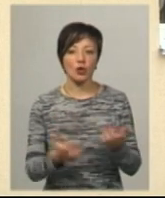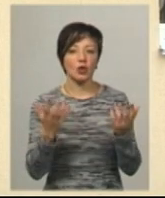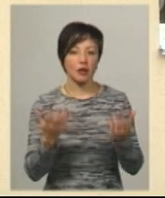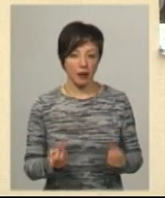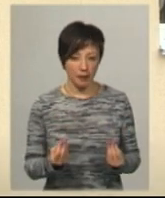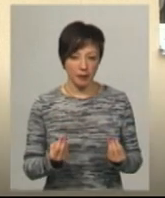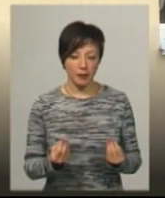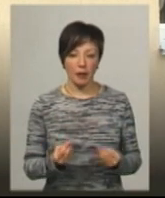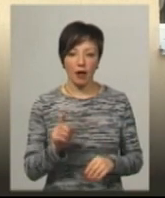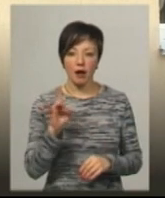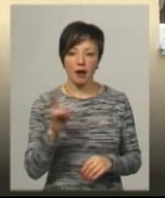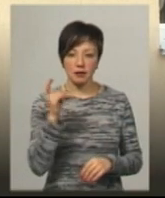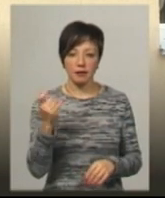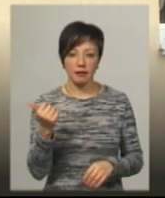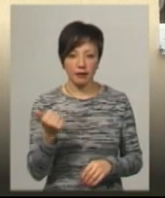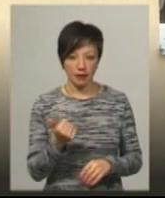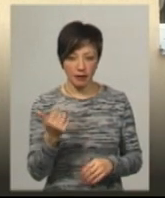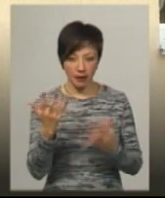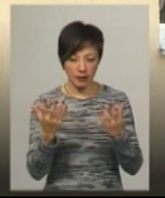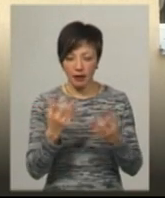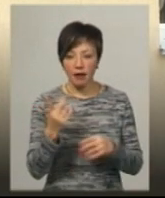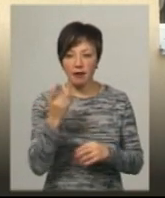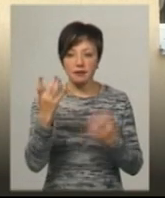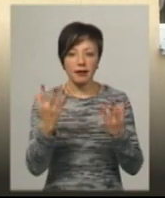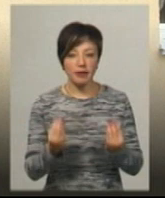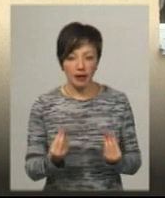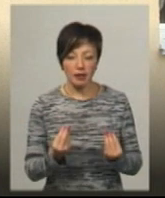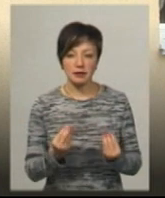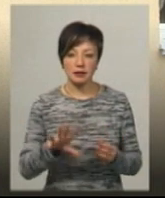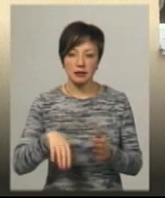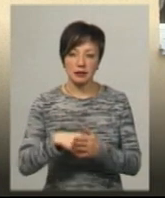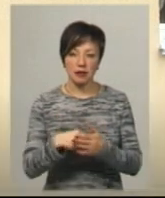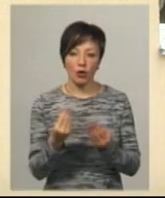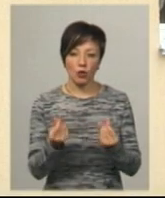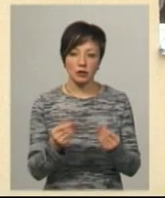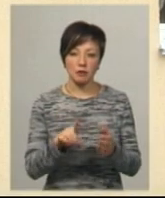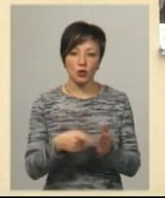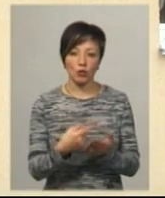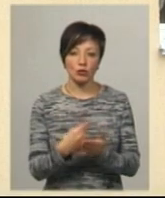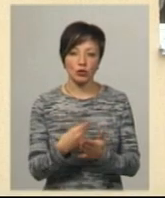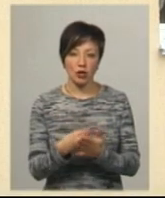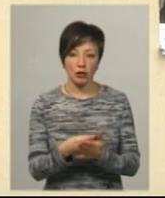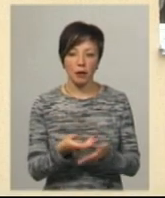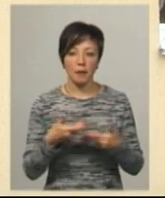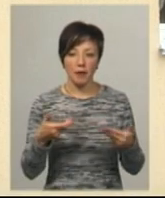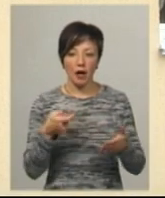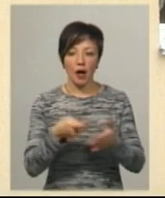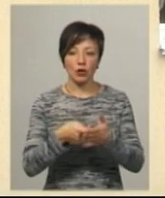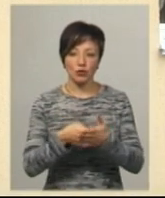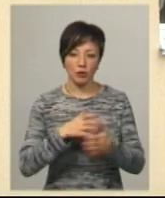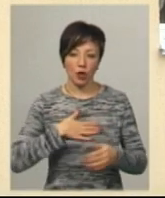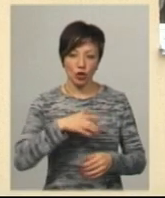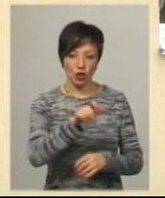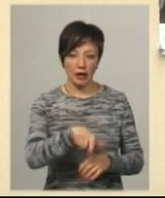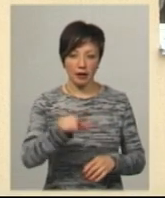один раз на день за кошти міського бюджету ми харчуємо наших